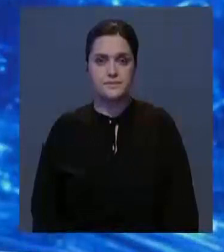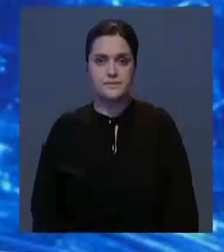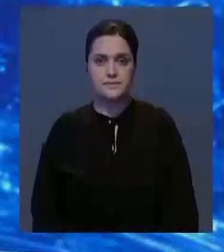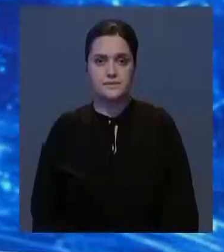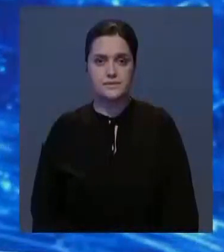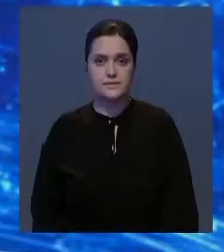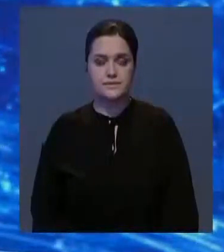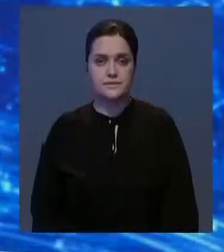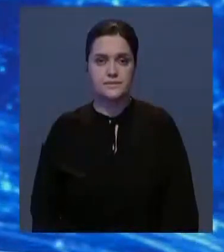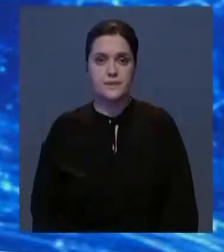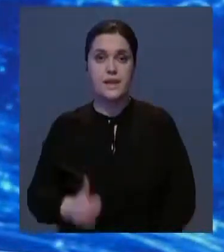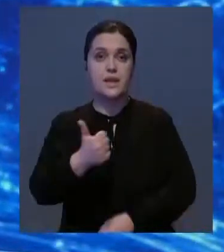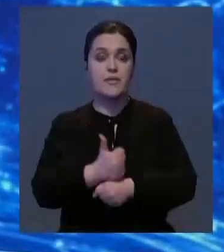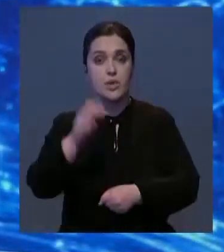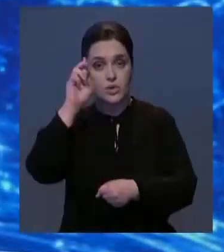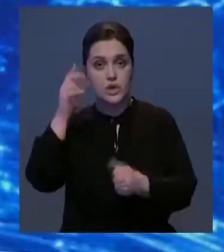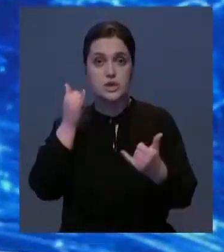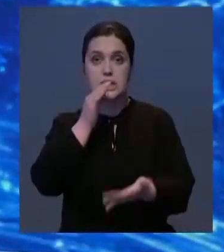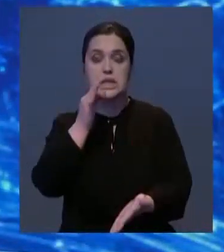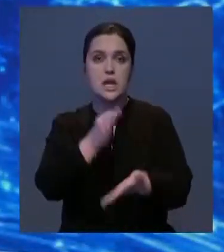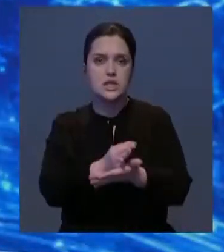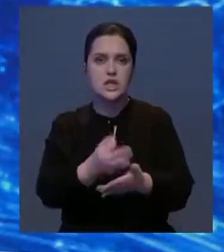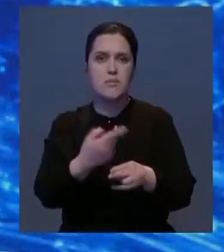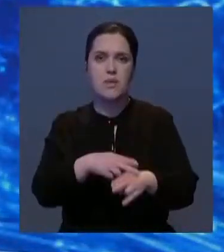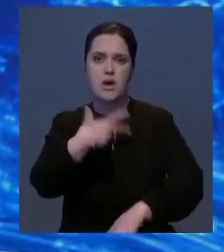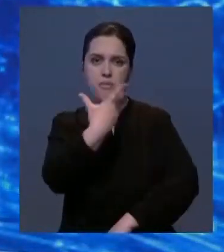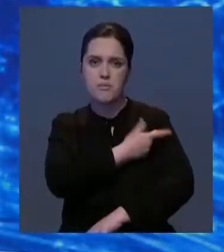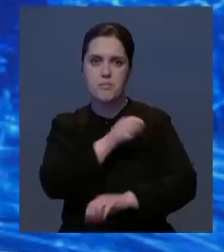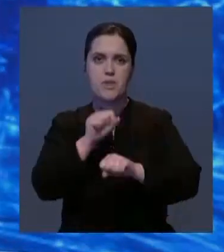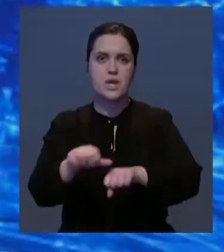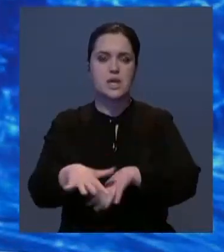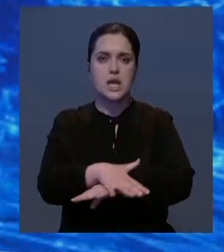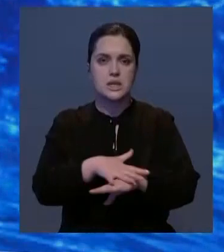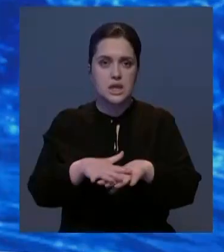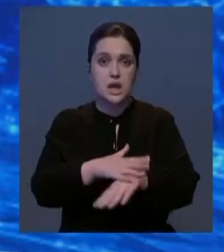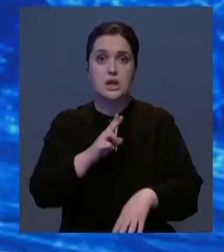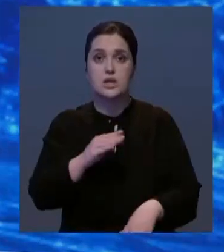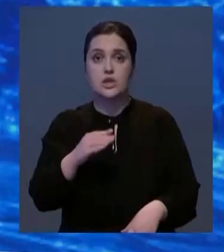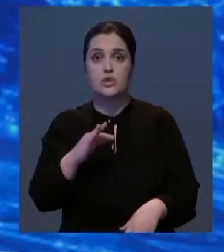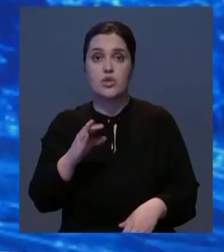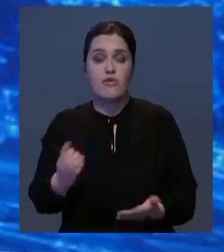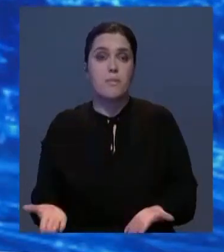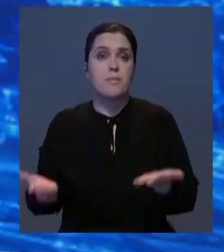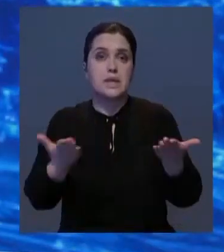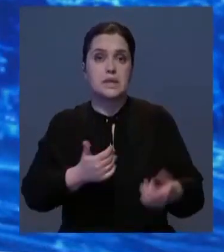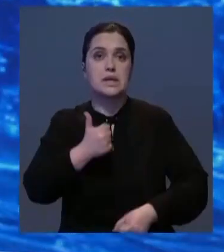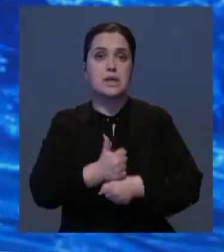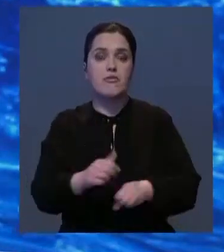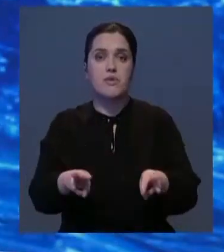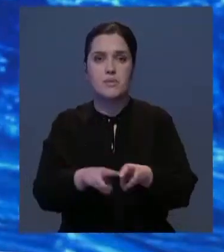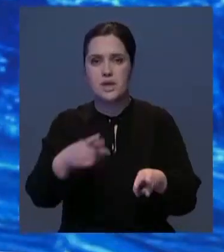Другим темам. Главе государства сегодня доложили о темпах вакцинации населения. Хасмуж Мартугаев принял главу Кабмина.